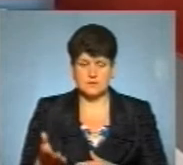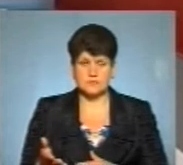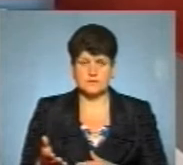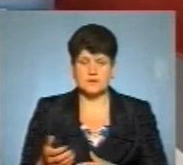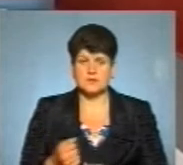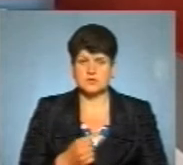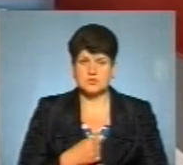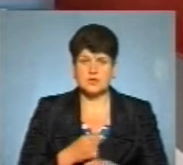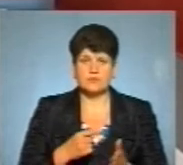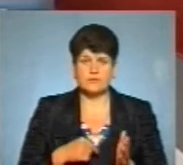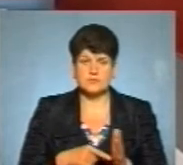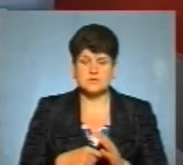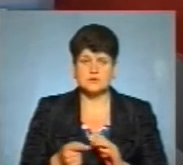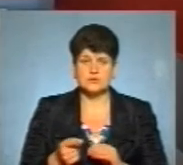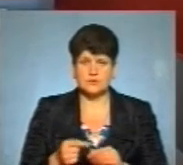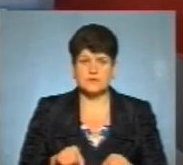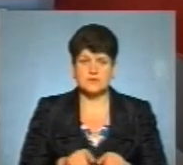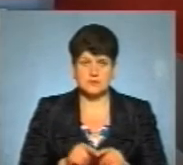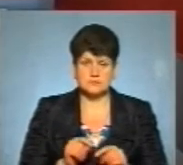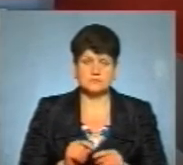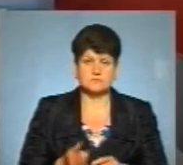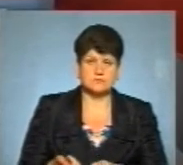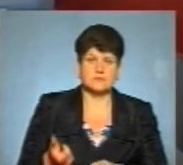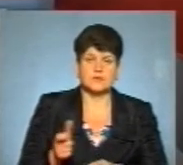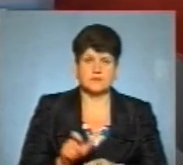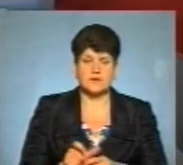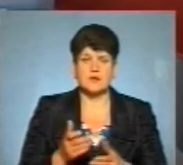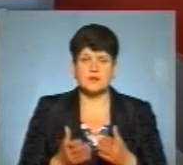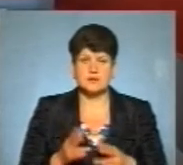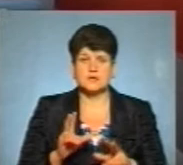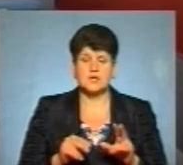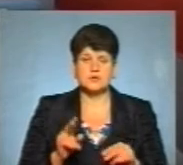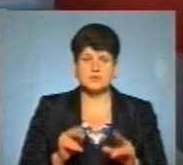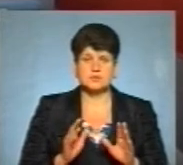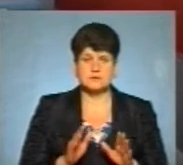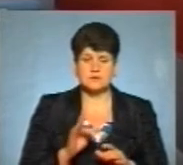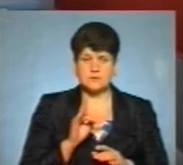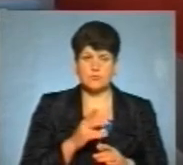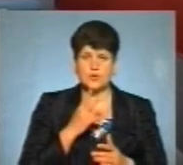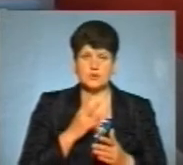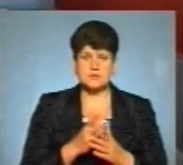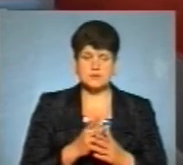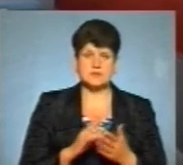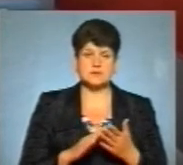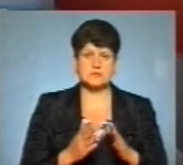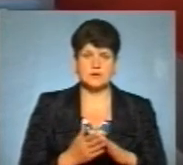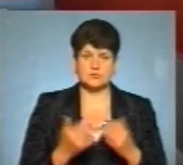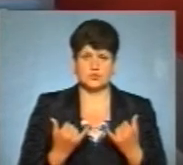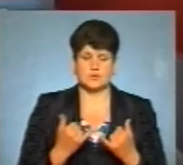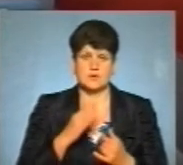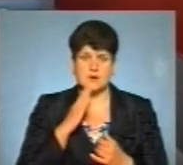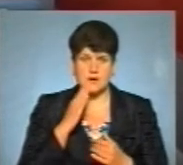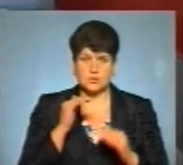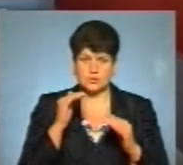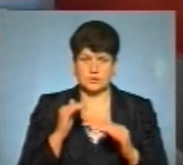На жаль, в місті Тернополі він теж перевищений, але, на щастя, показник станом сьогодні на ранок